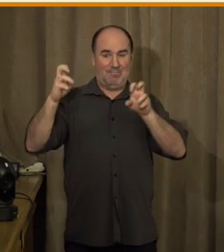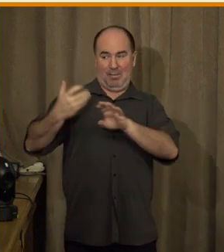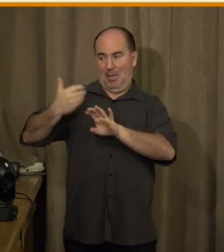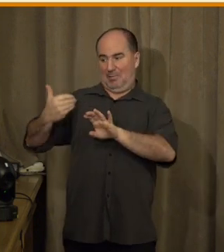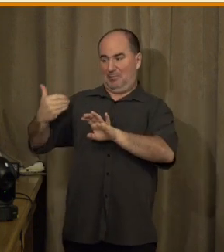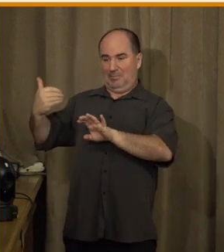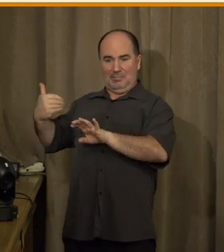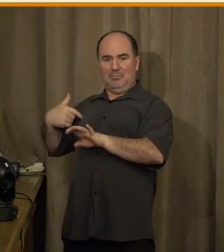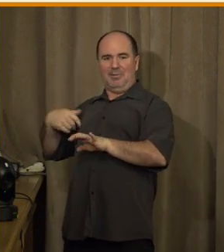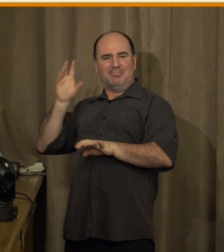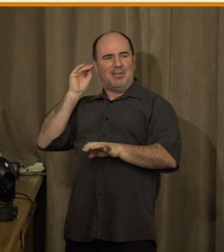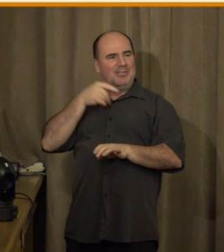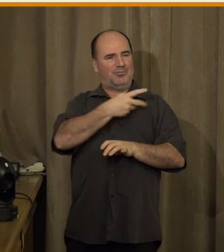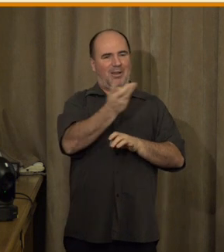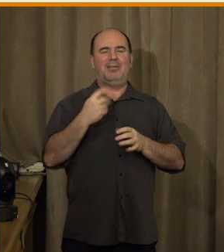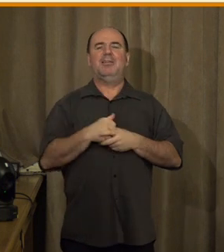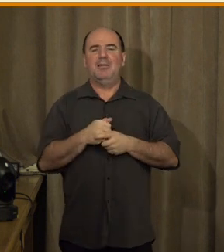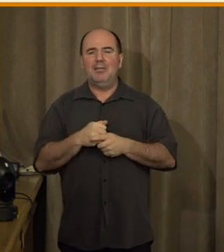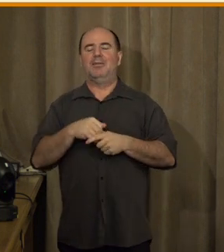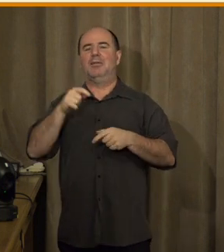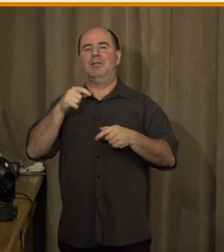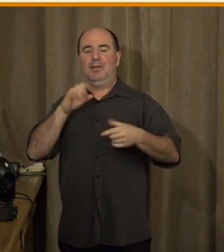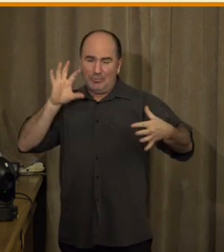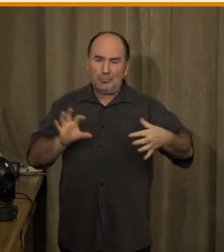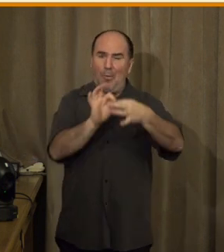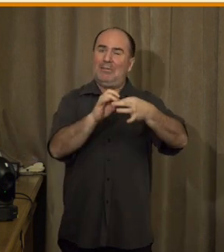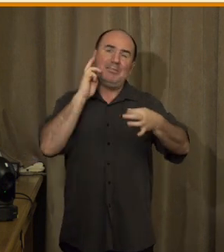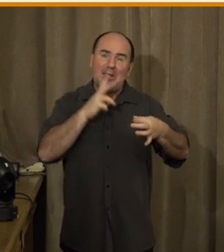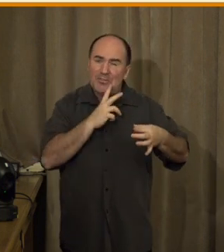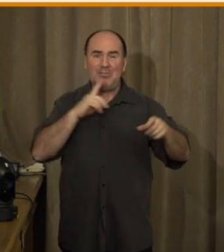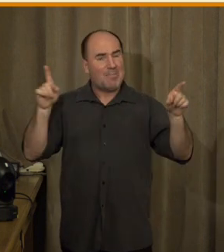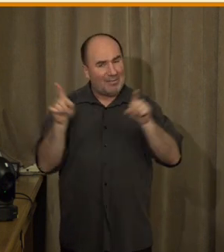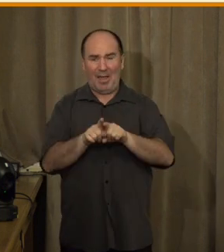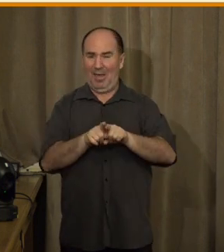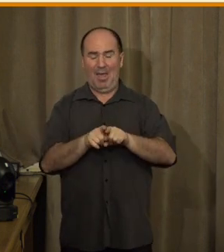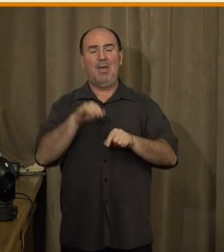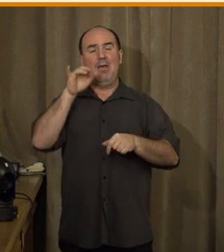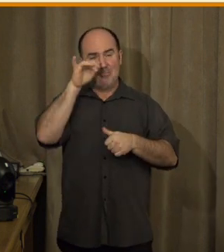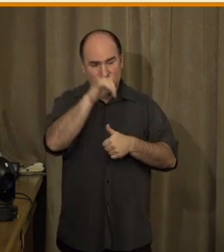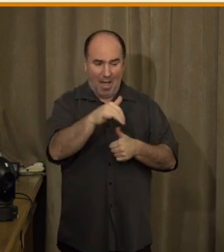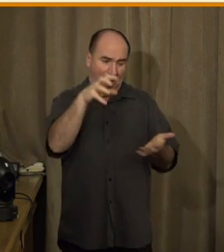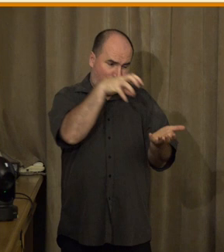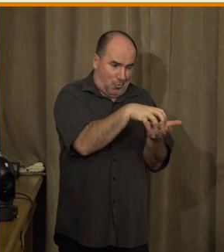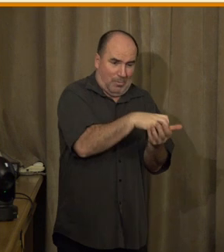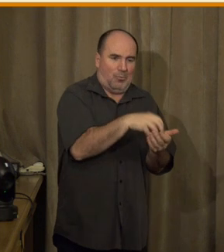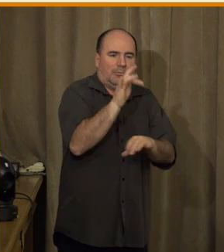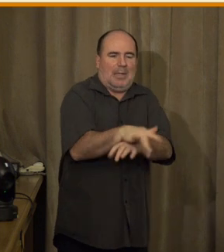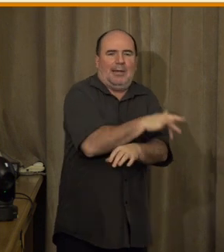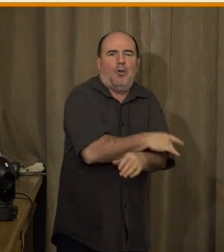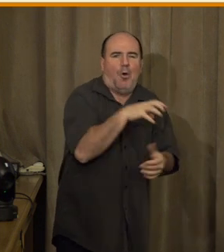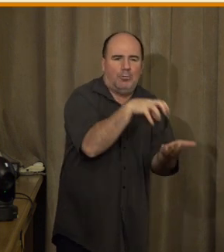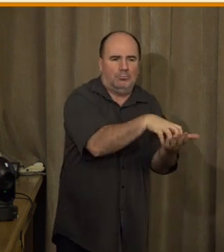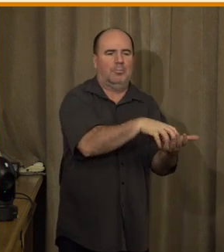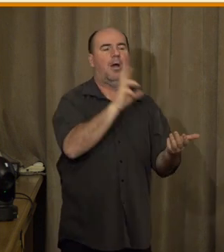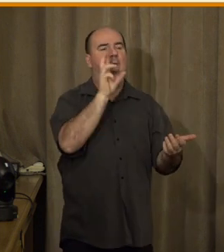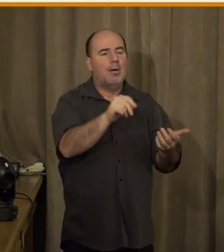neslyšících stejně jako jakýchkoliv jiných občanů České republiky. Jsou mezi nimi seniori, jsou mezi nimi lidé, kteří nemají přístup k technologiím,